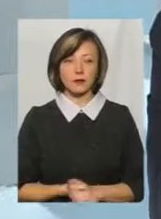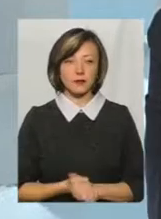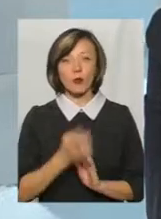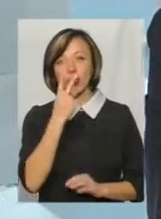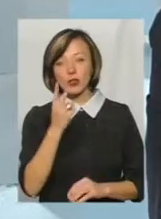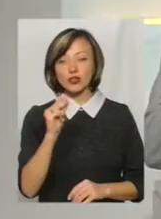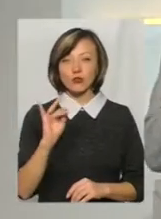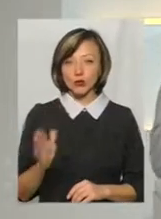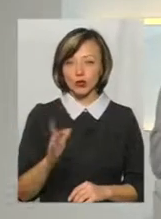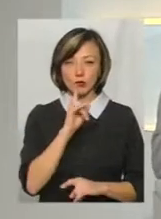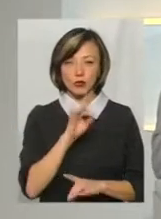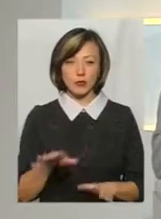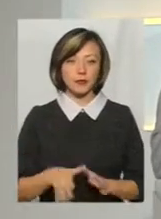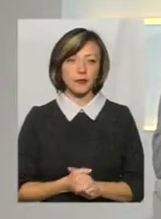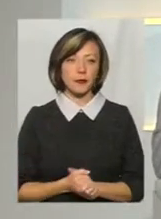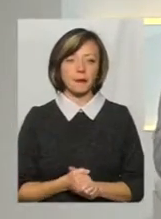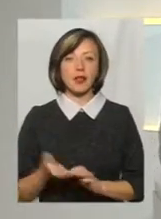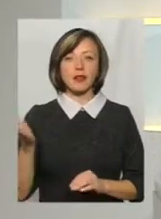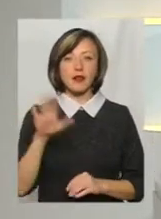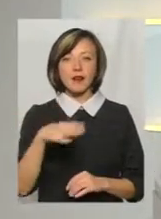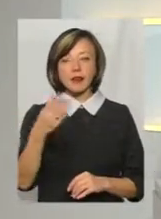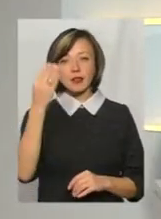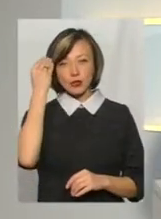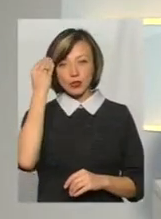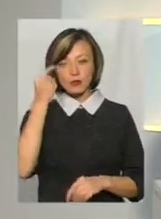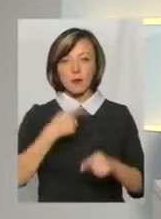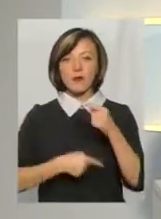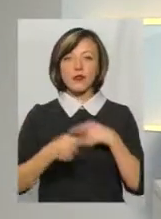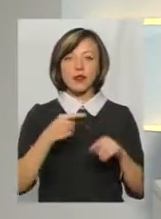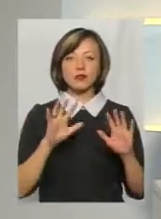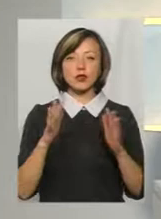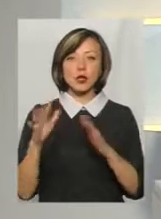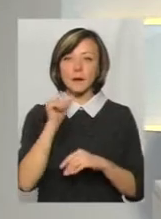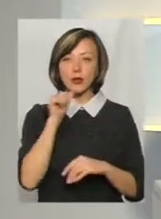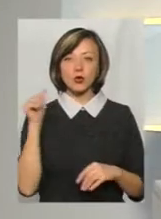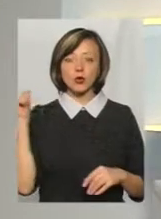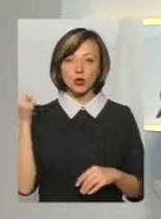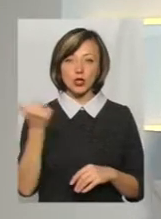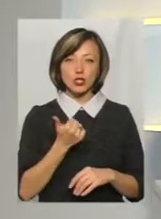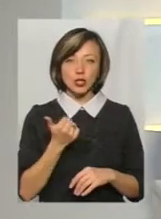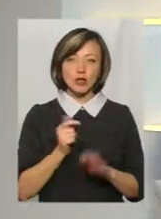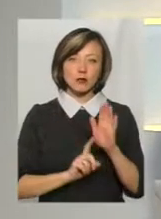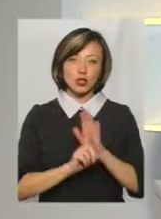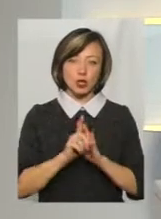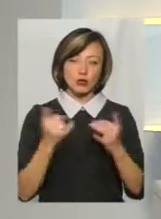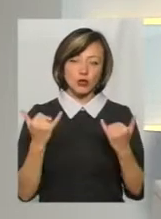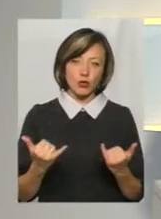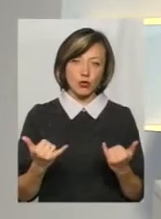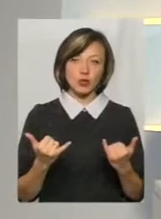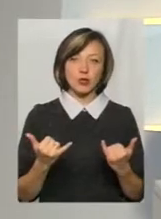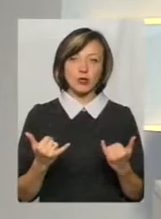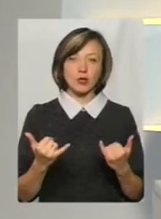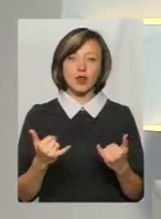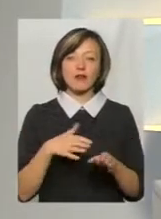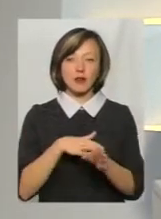подивимось, чи створить. І давайте все ж таки, ваша думка, повертаючись до подій минулого тижня, навіть початок сьогодні, все